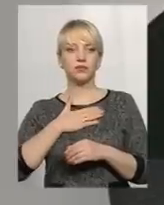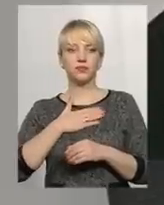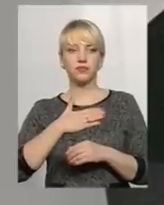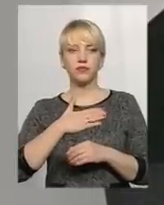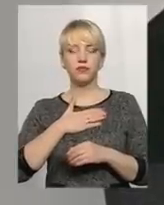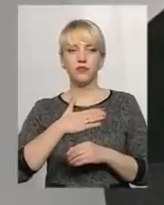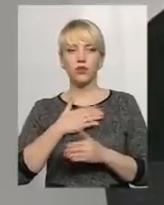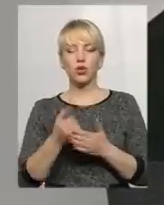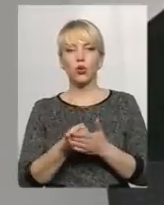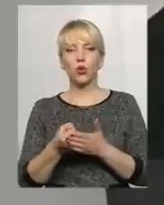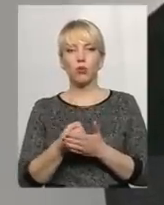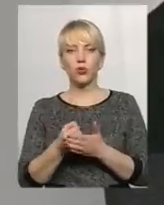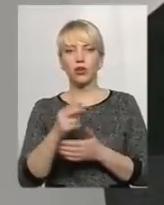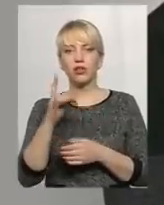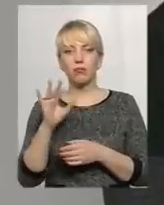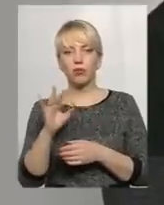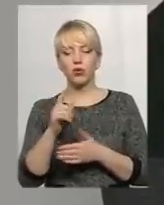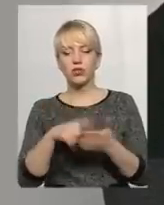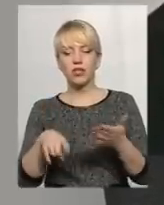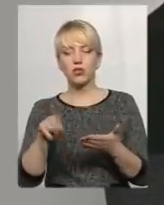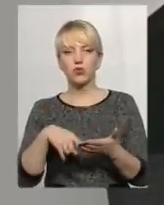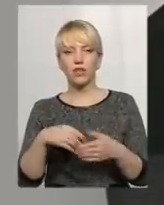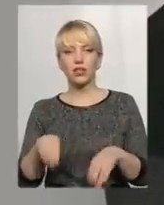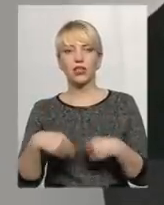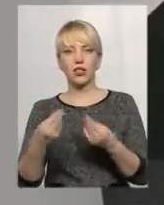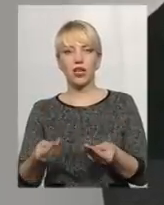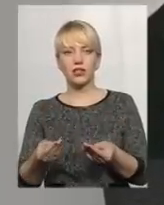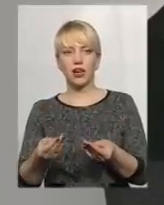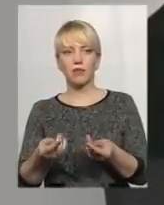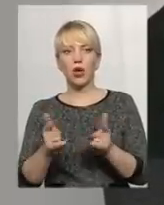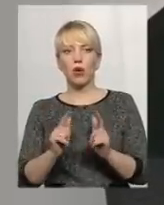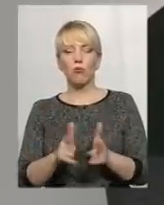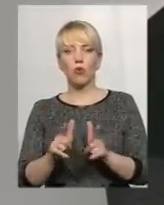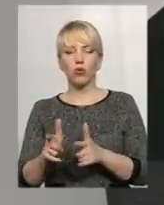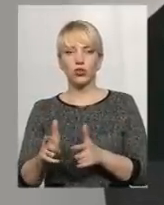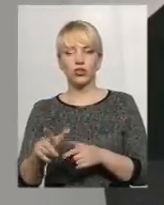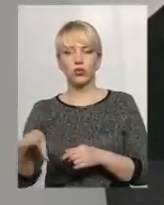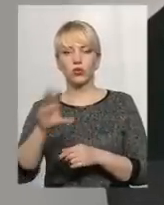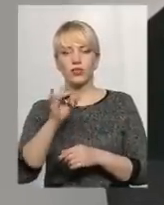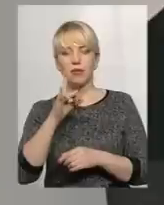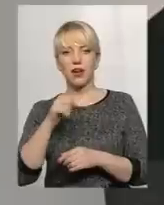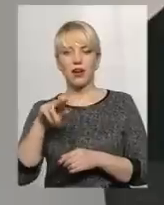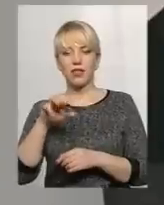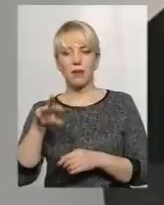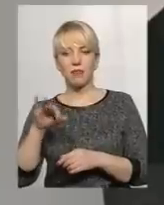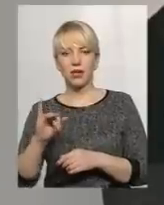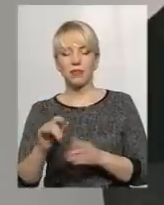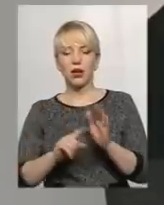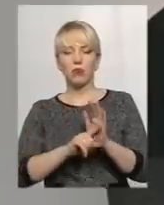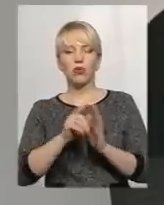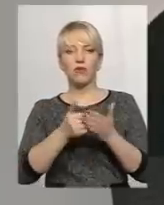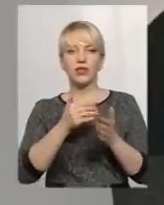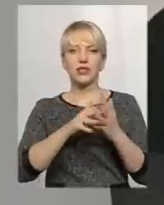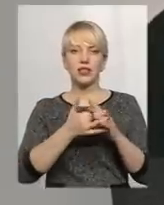буде клопотання про скасування надання погоджень усіма радами Начинаючи від сільської,